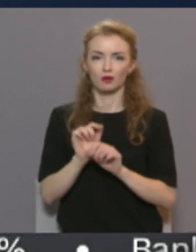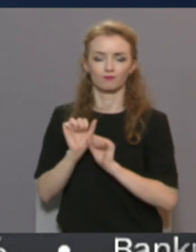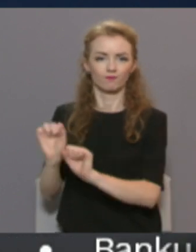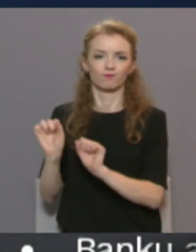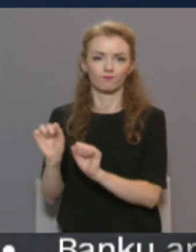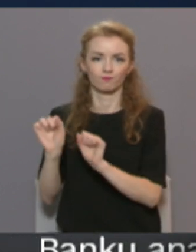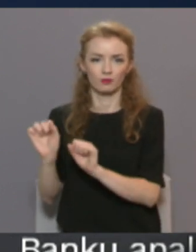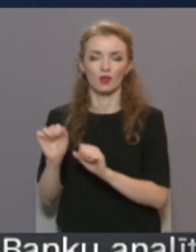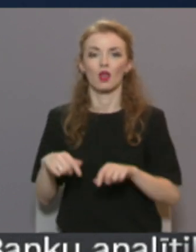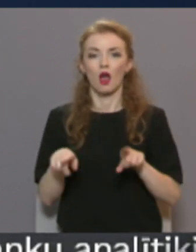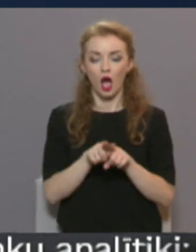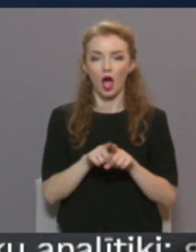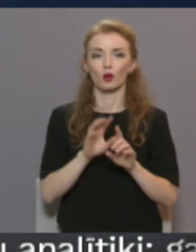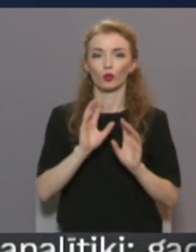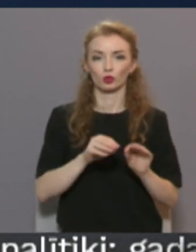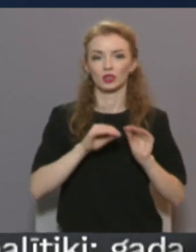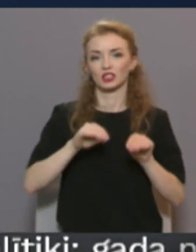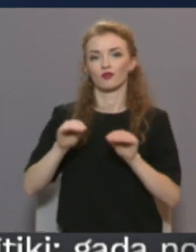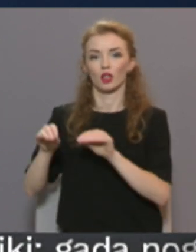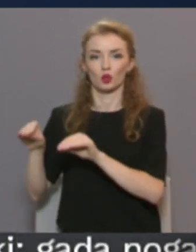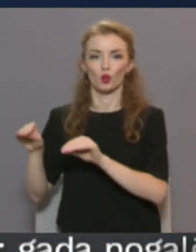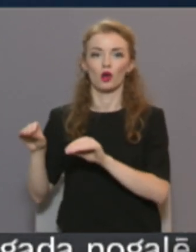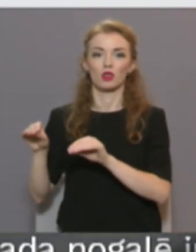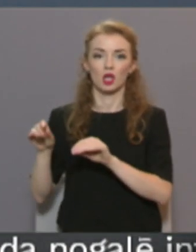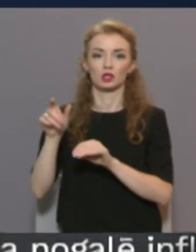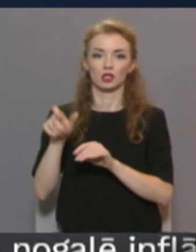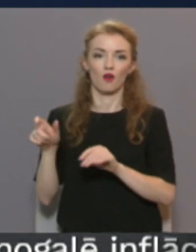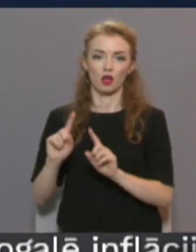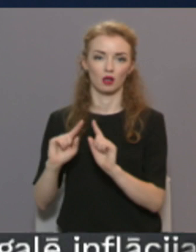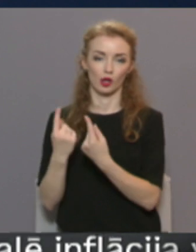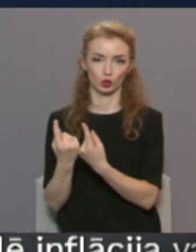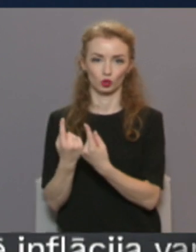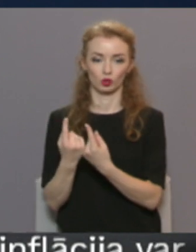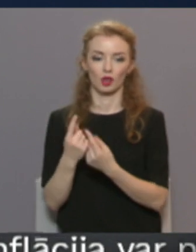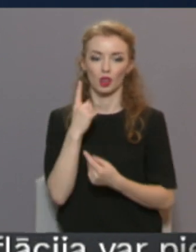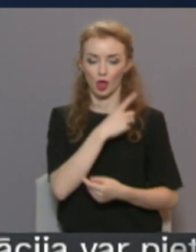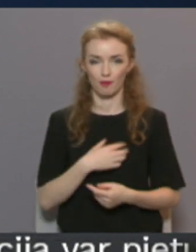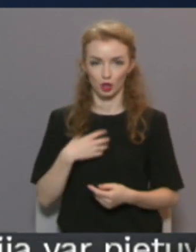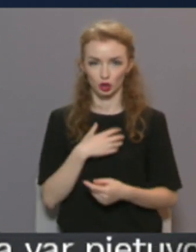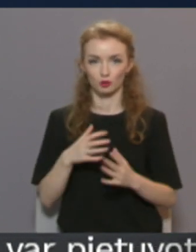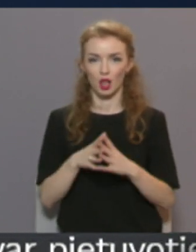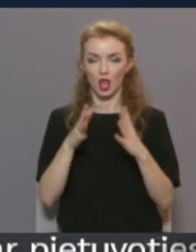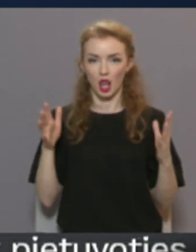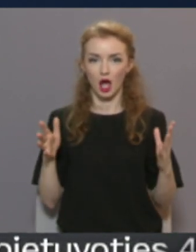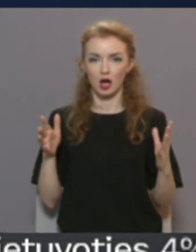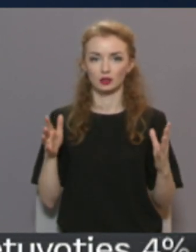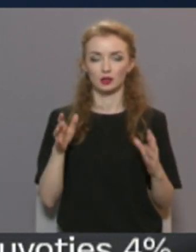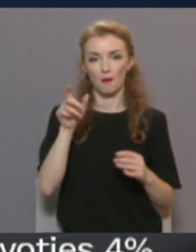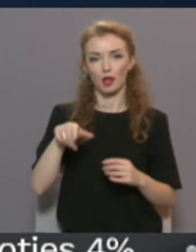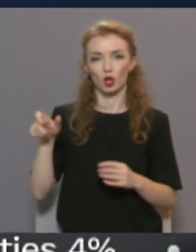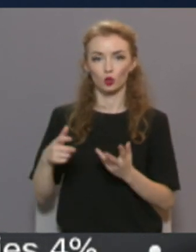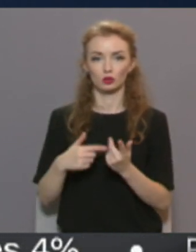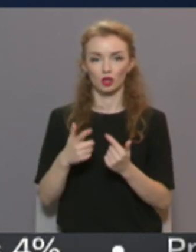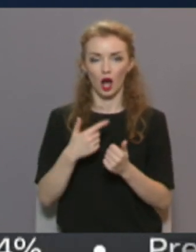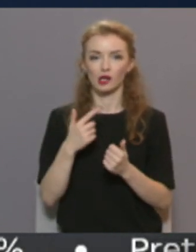robežās, gan arī izvietotu, protams, šis aizturētas personas. Ir nepieciešams lielāks personas kaits